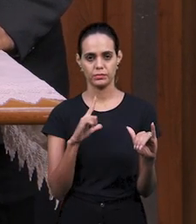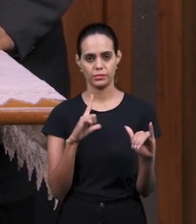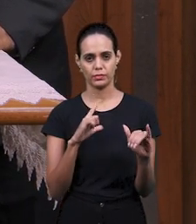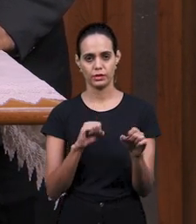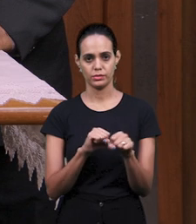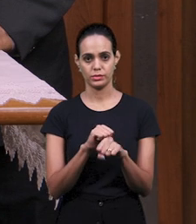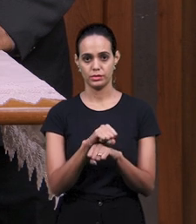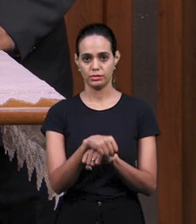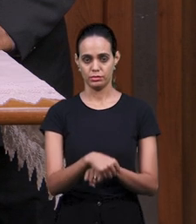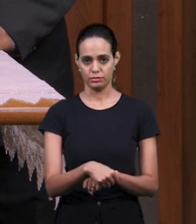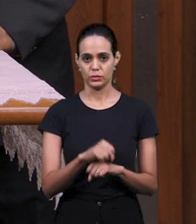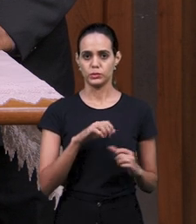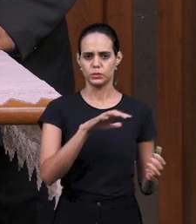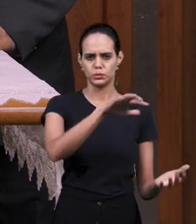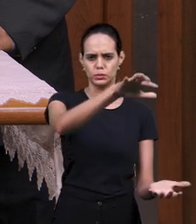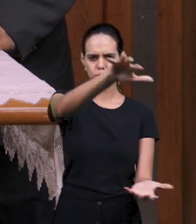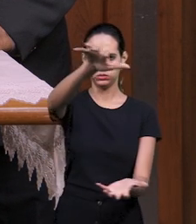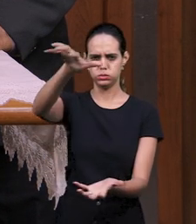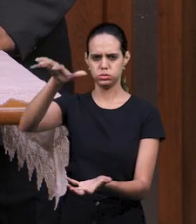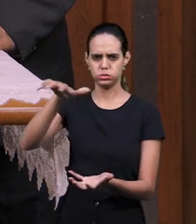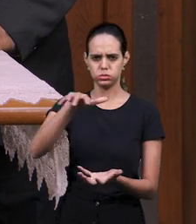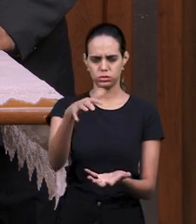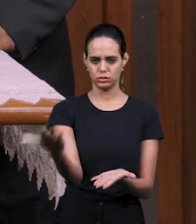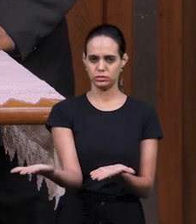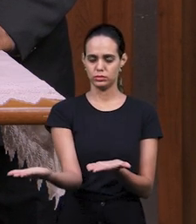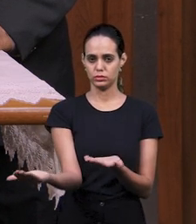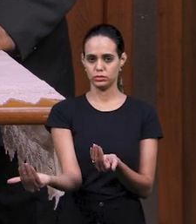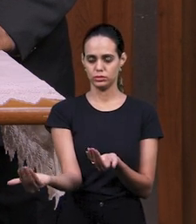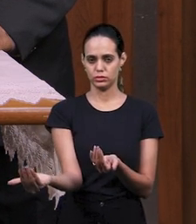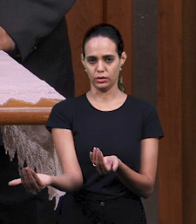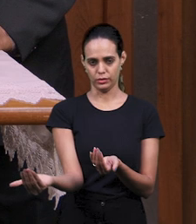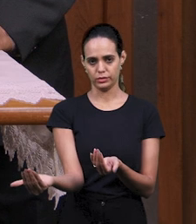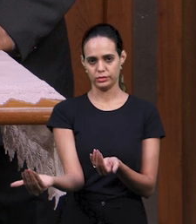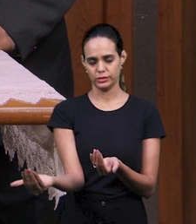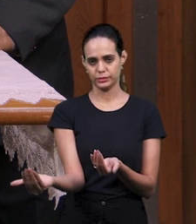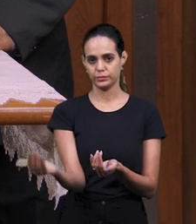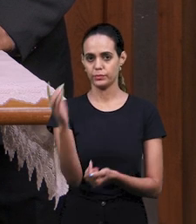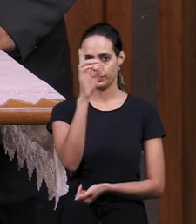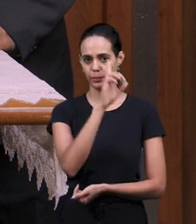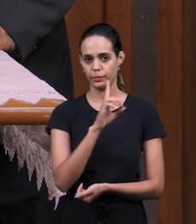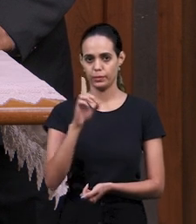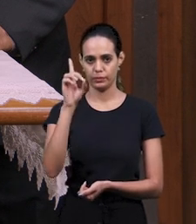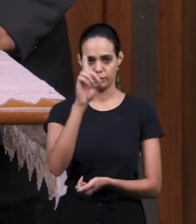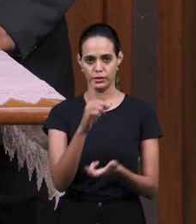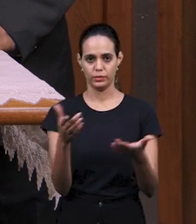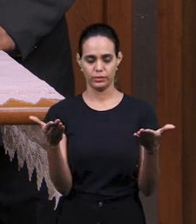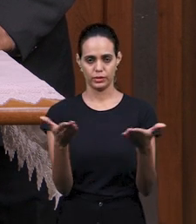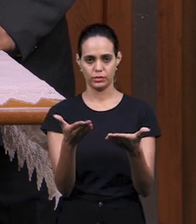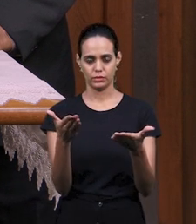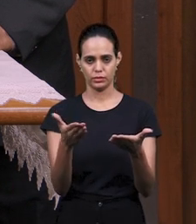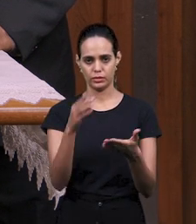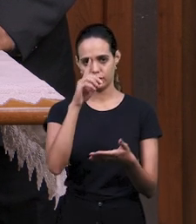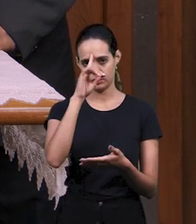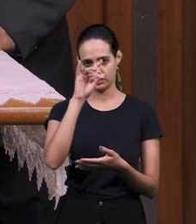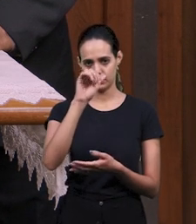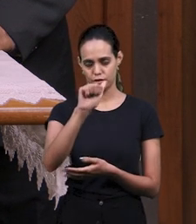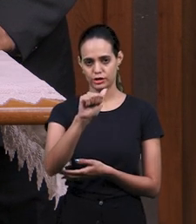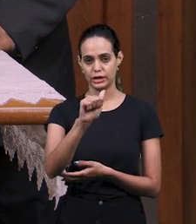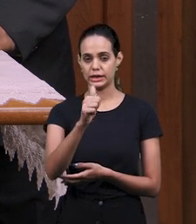молодежный семинар в следующее воскресенье, 6 сентября.